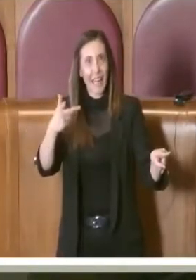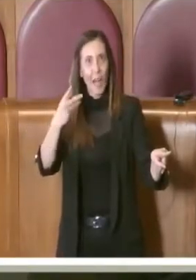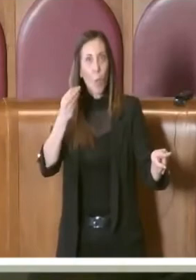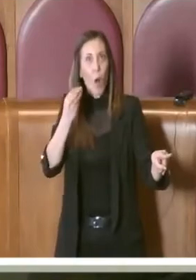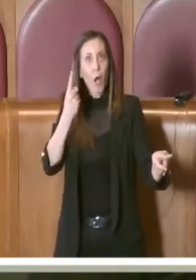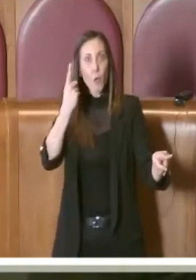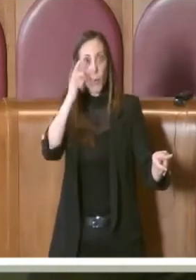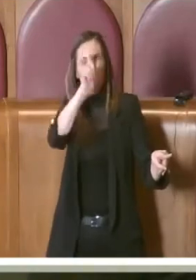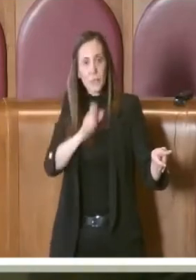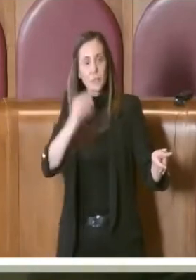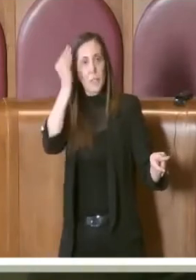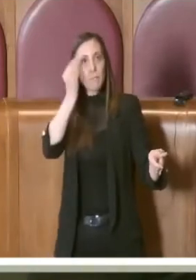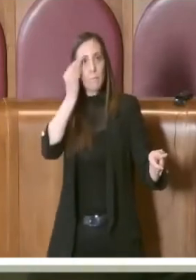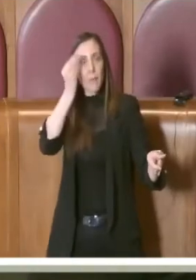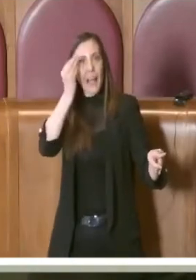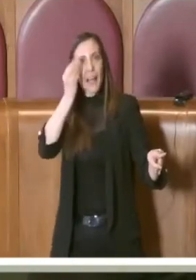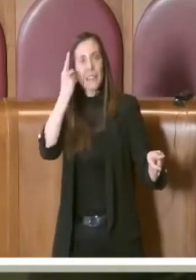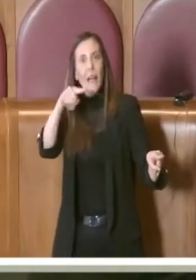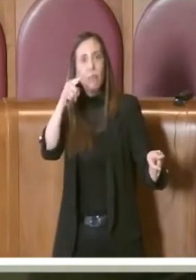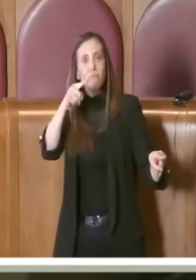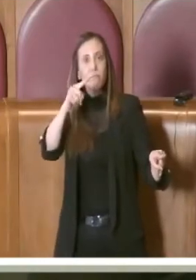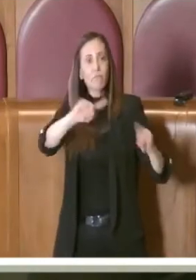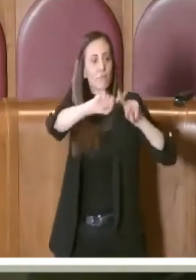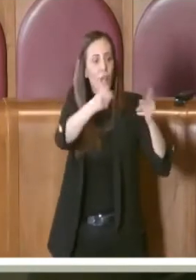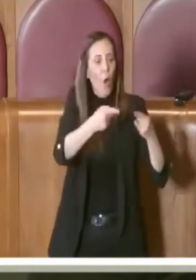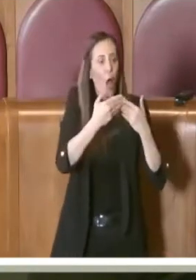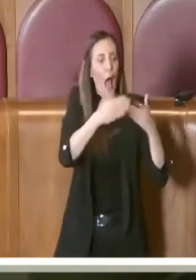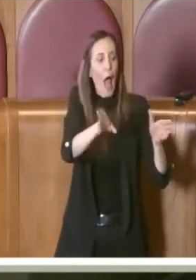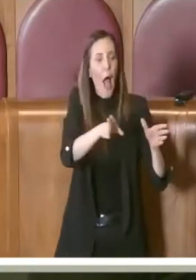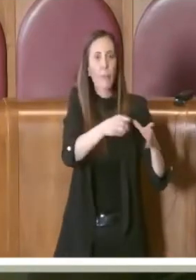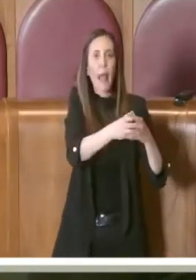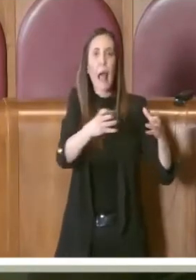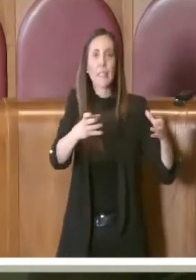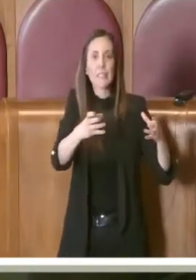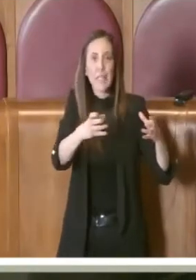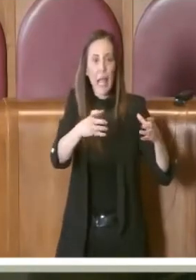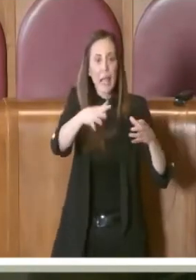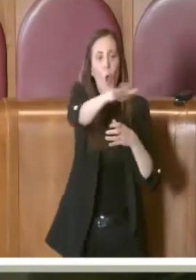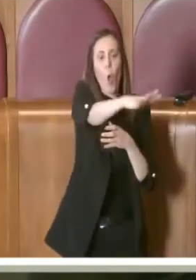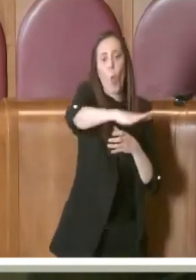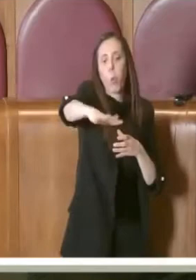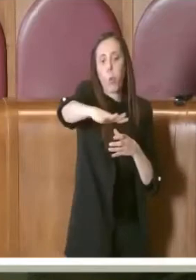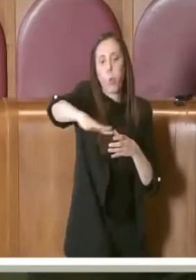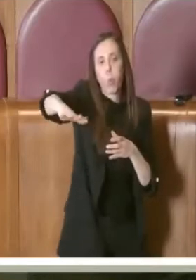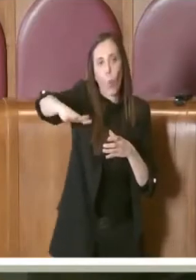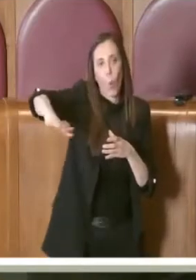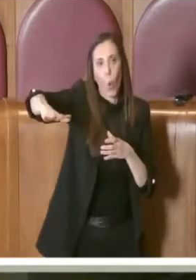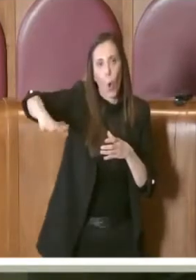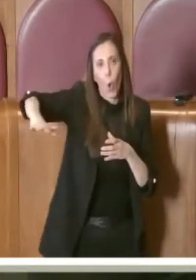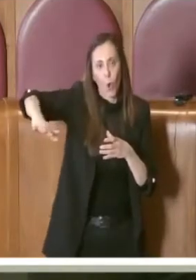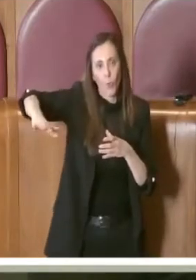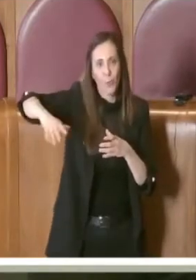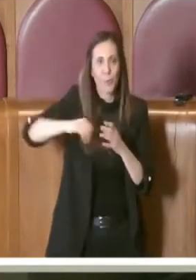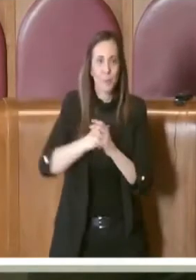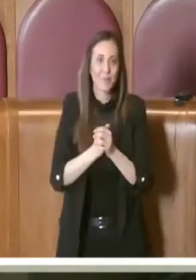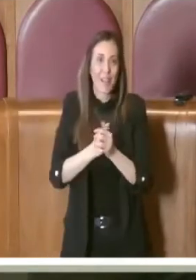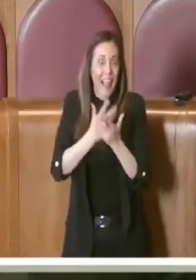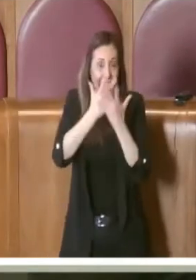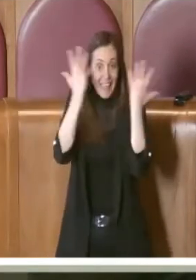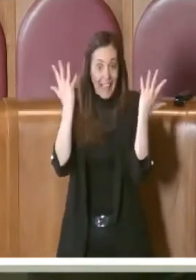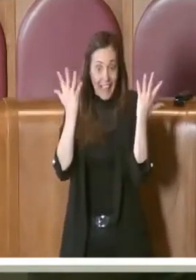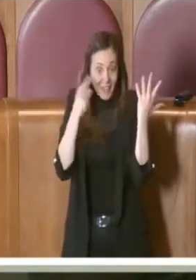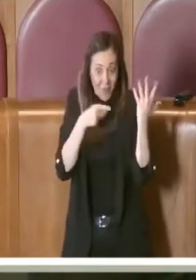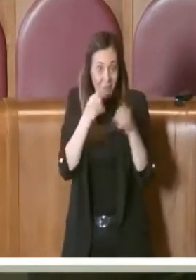commerciale che apre in un qualsiasi luogo, benché si tratti di farmacie, che ovviamente vendono